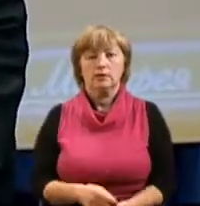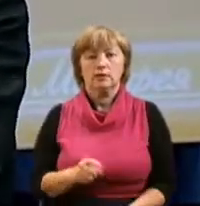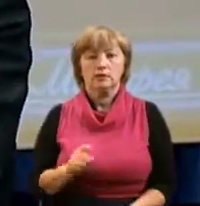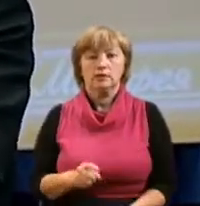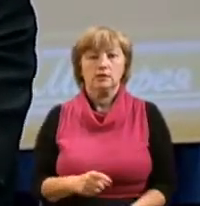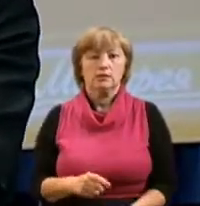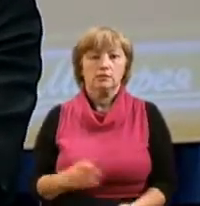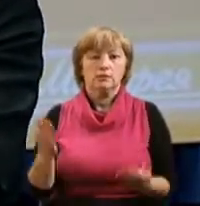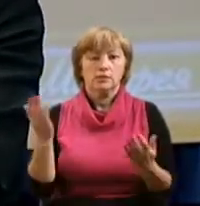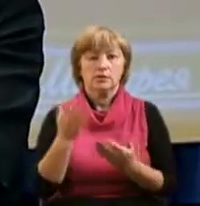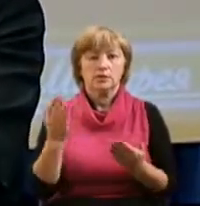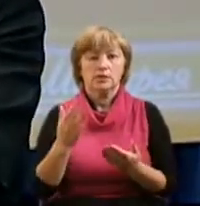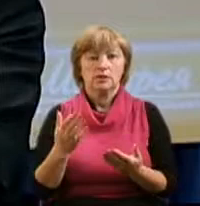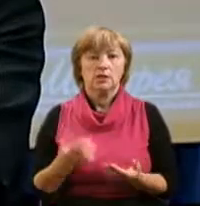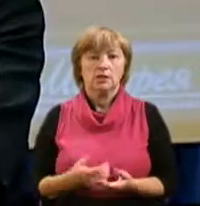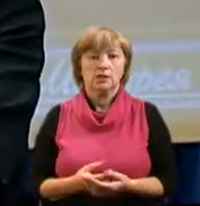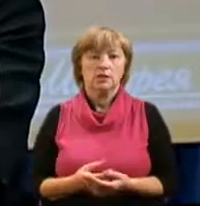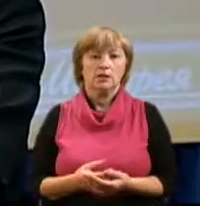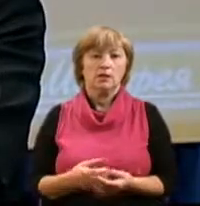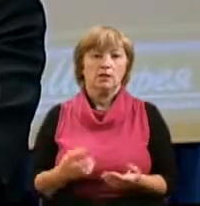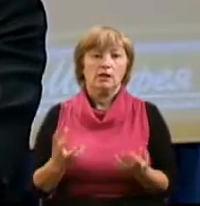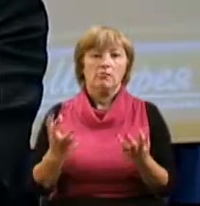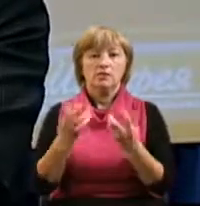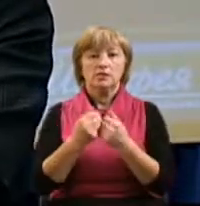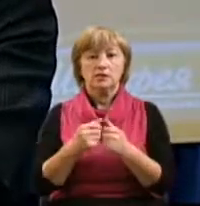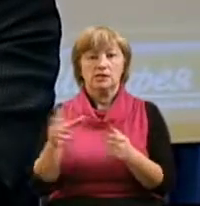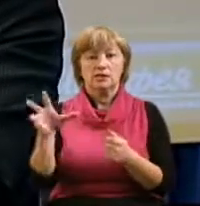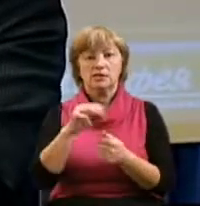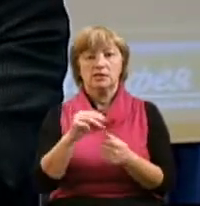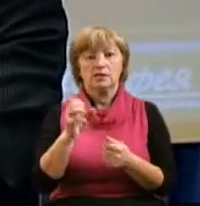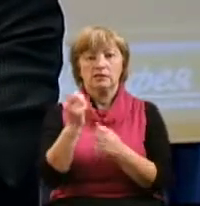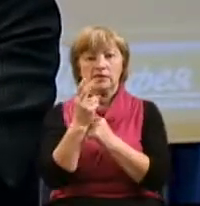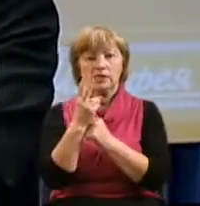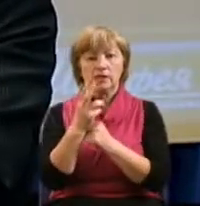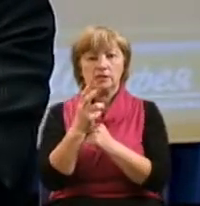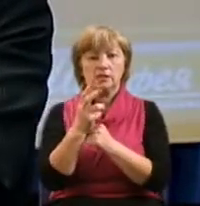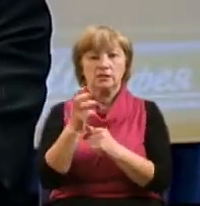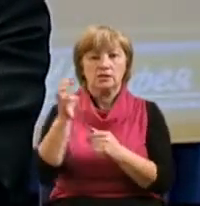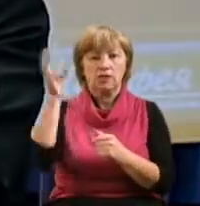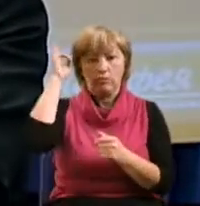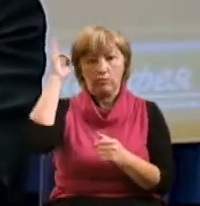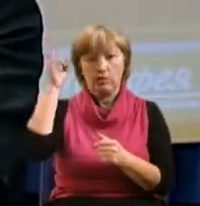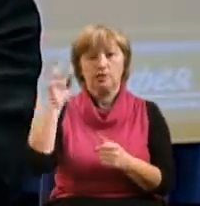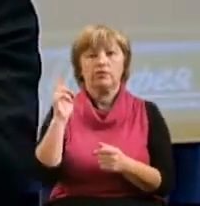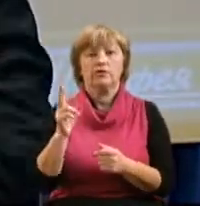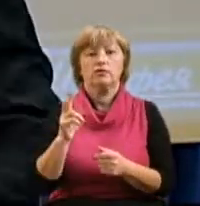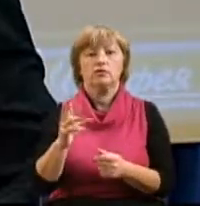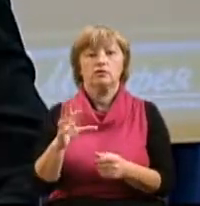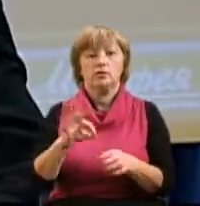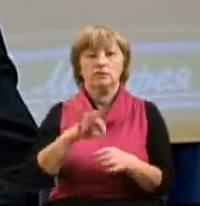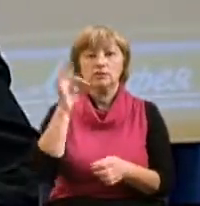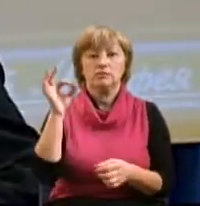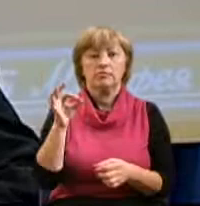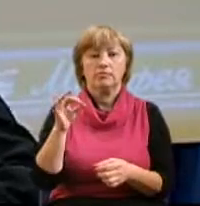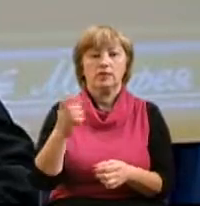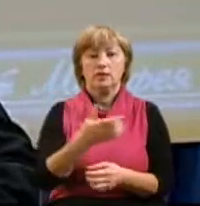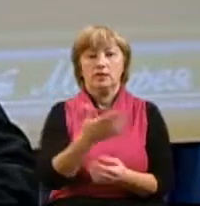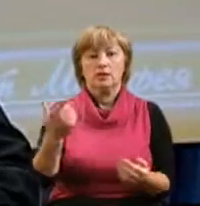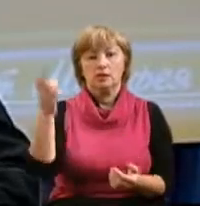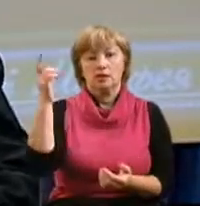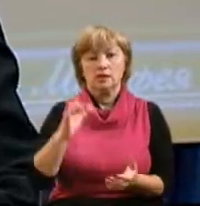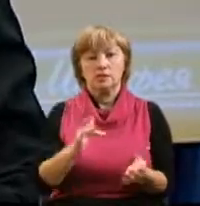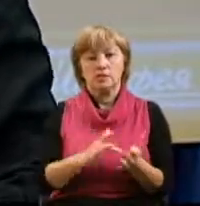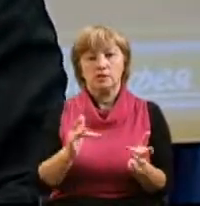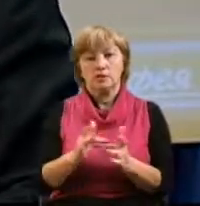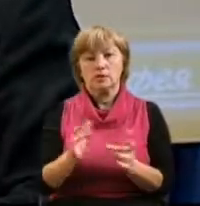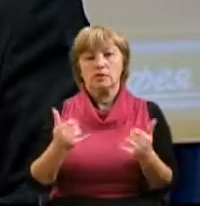только что почитали перечисление 12 апостолов, которые избрал наш Господь